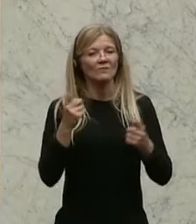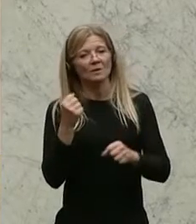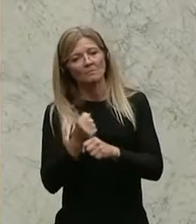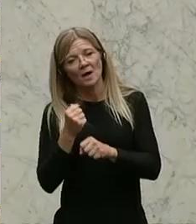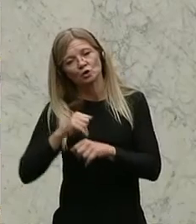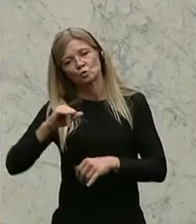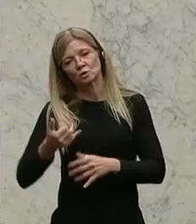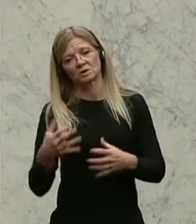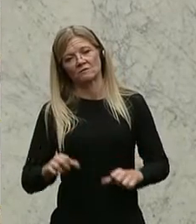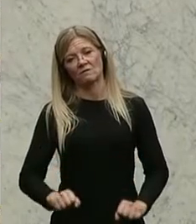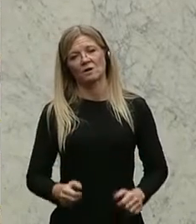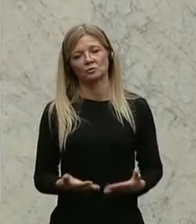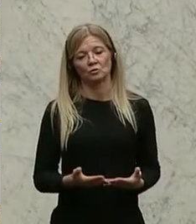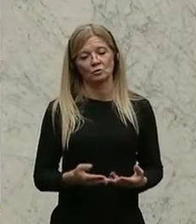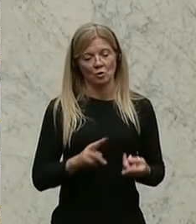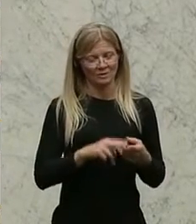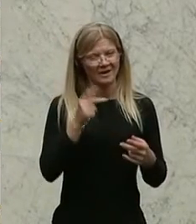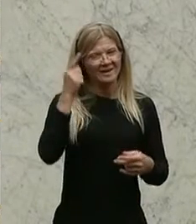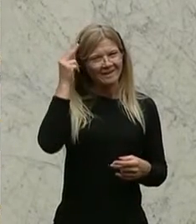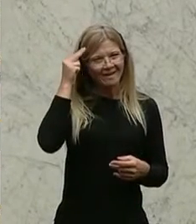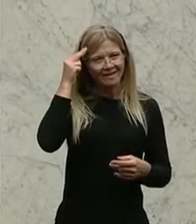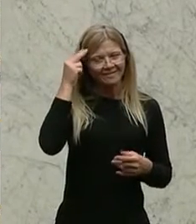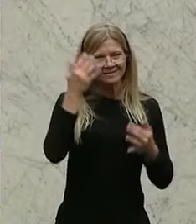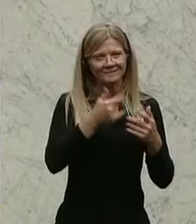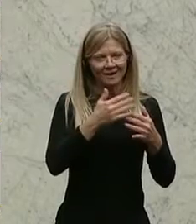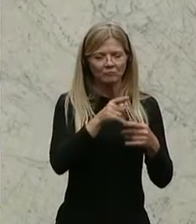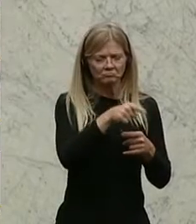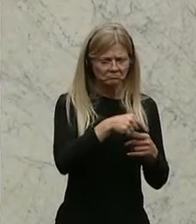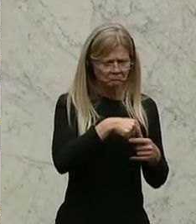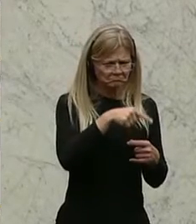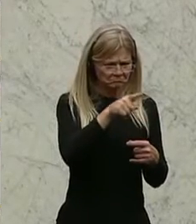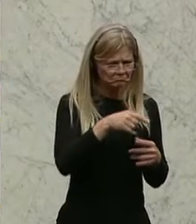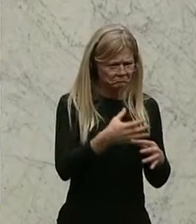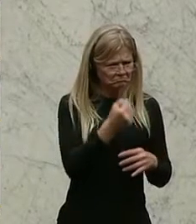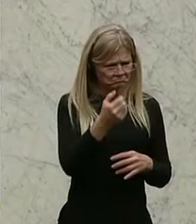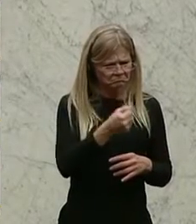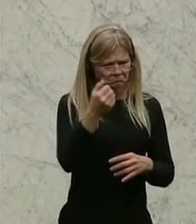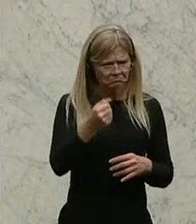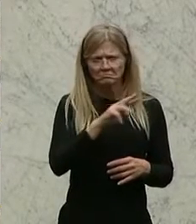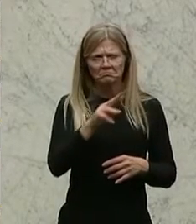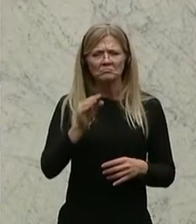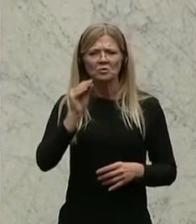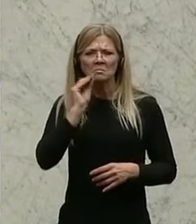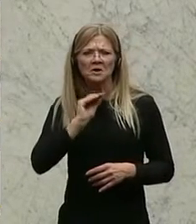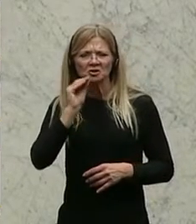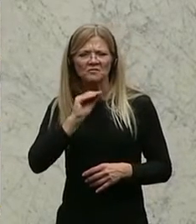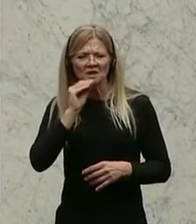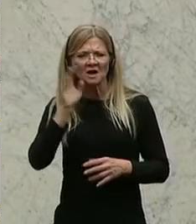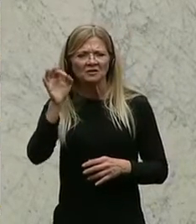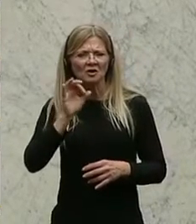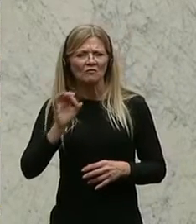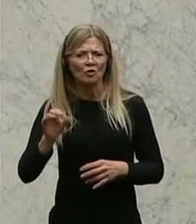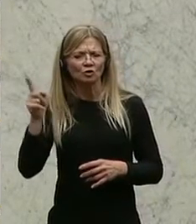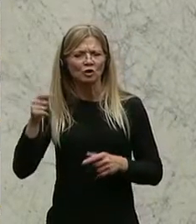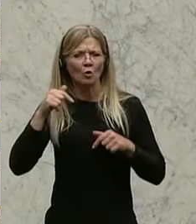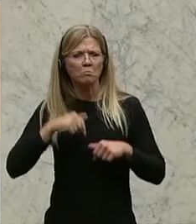Und die hier angeführten Kennzahlen wurden grundsätzlich einmal erreicht, sieht man jetzt also von der Beschwerdequote bei den Justizombudstellen